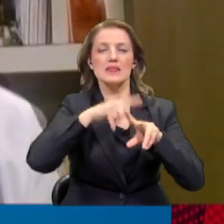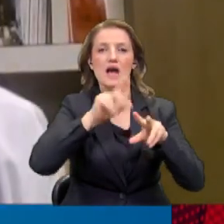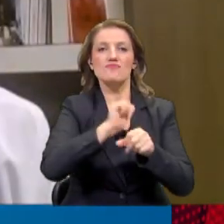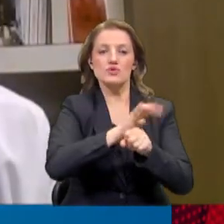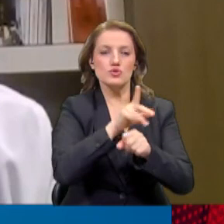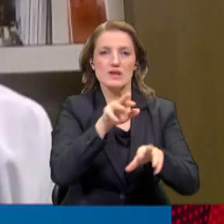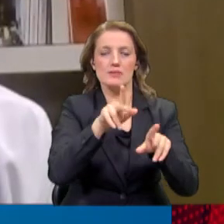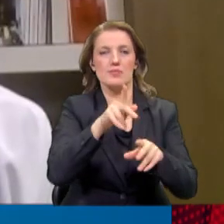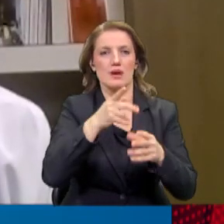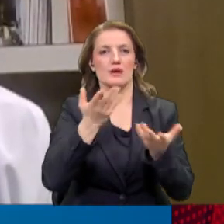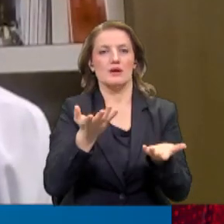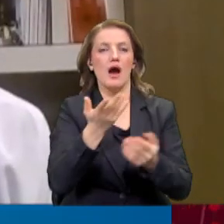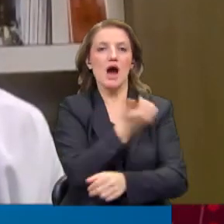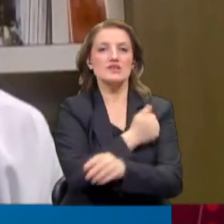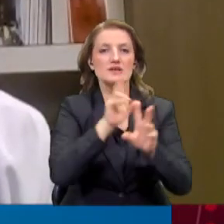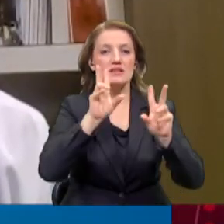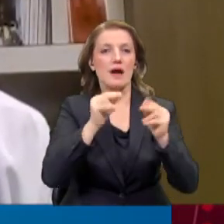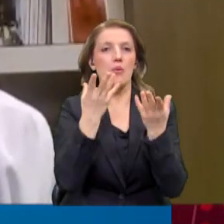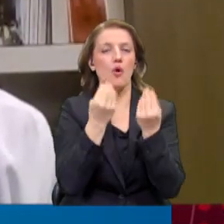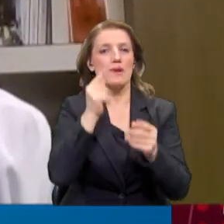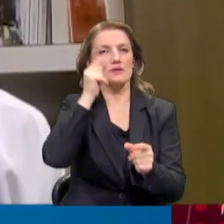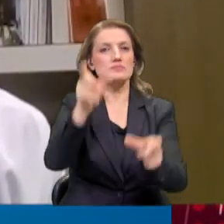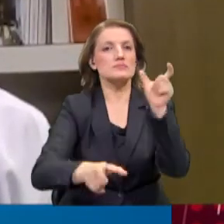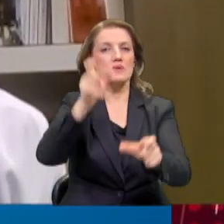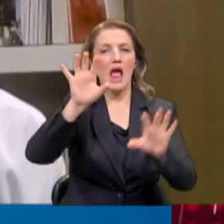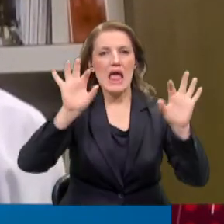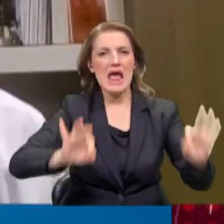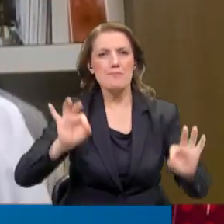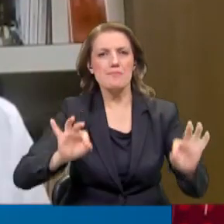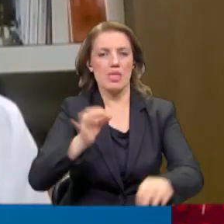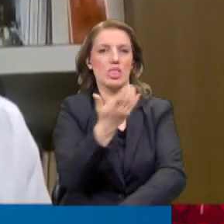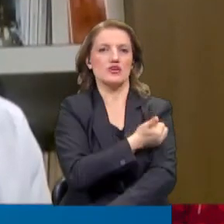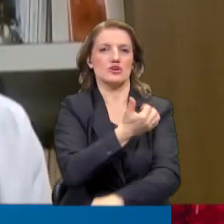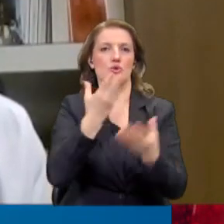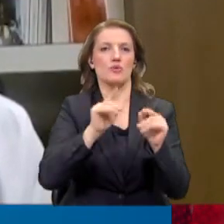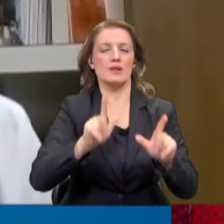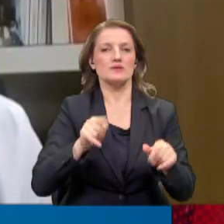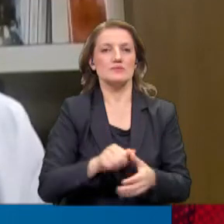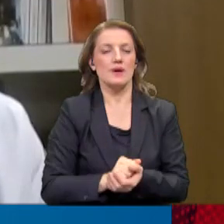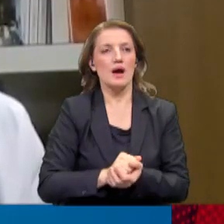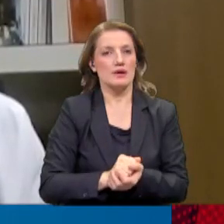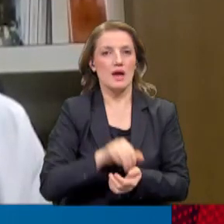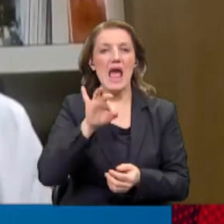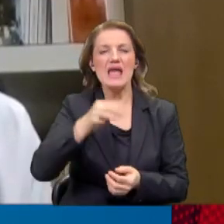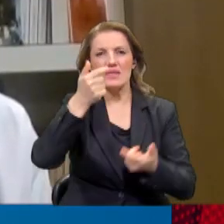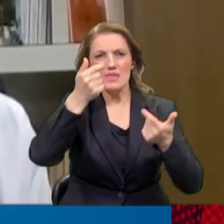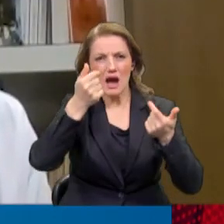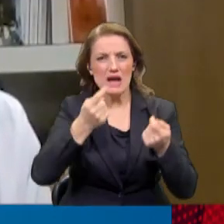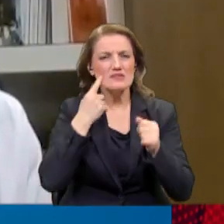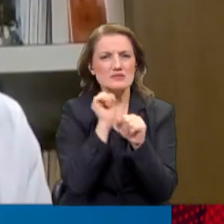bir virüs. Aşısı tamamlanmamış olan bireylerin hemen aşı yaptırmaları gerekiyor. Bu dalgayı en az hasarla